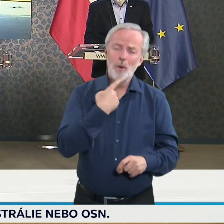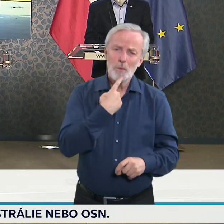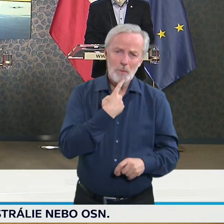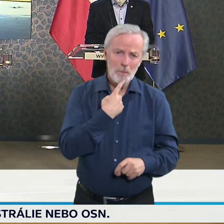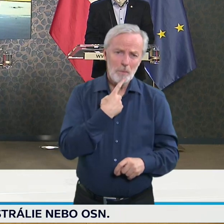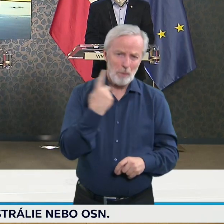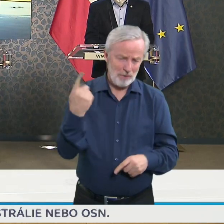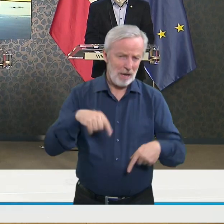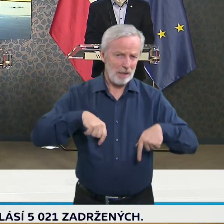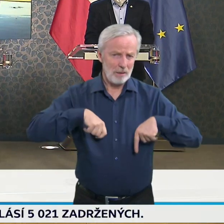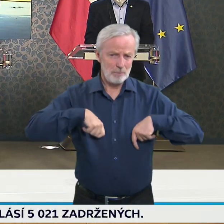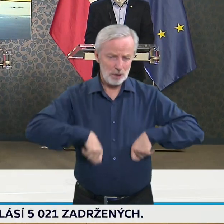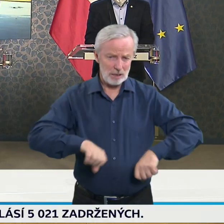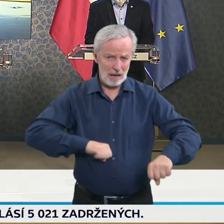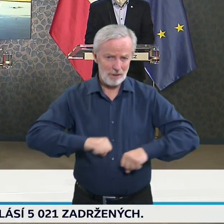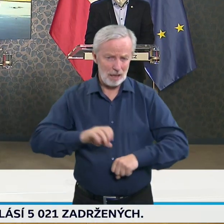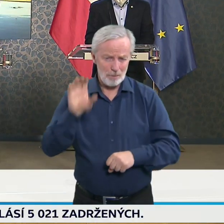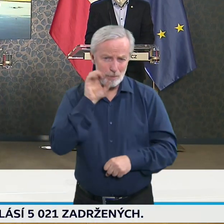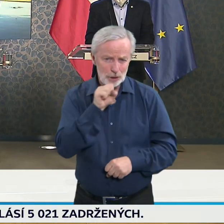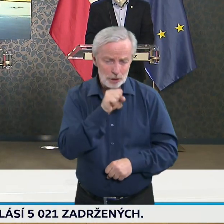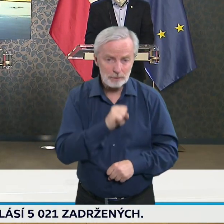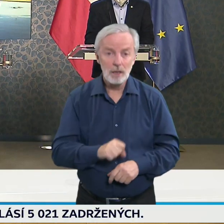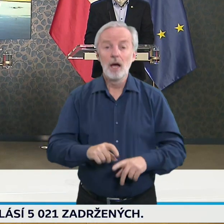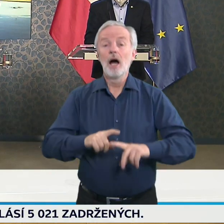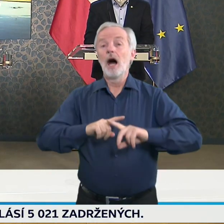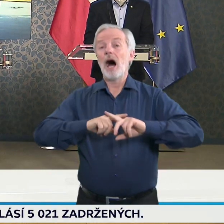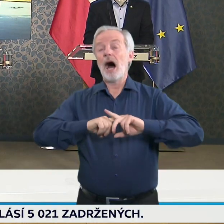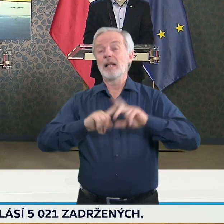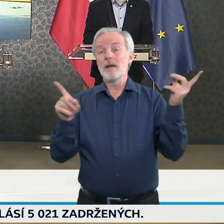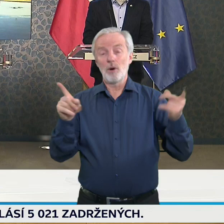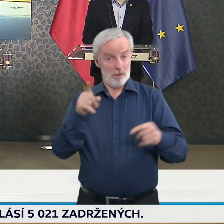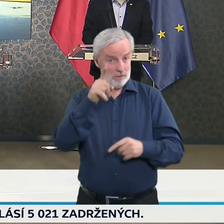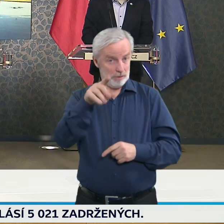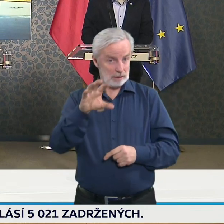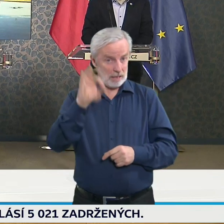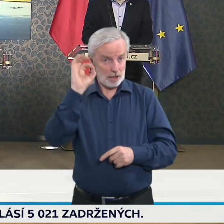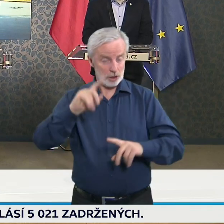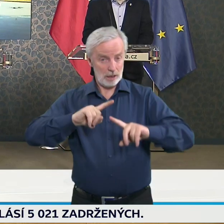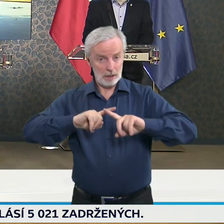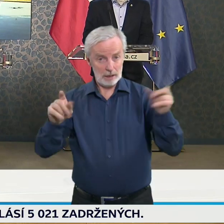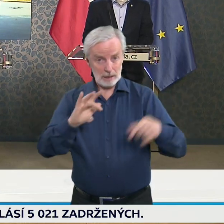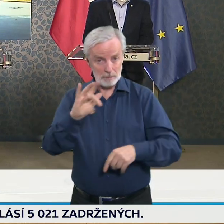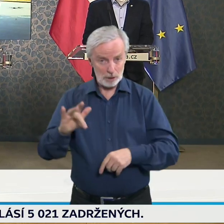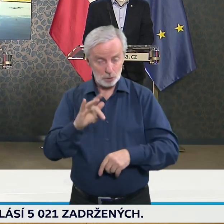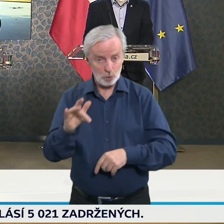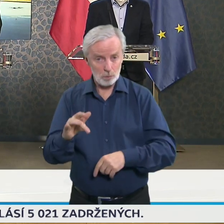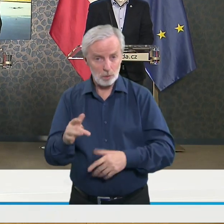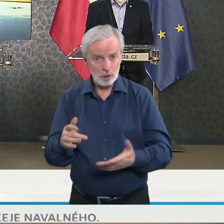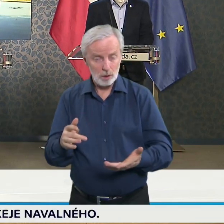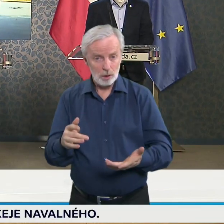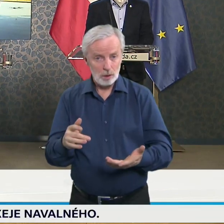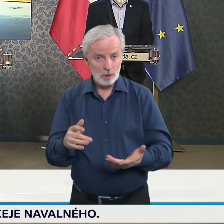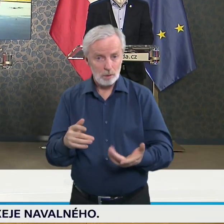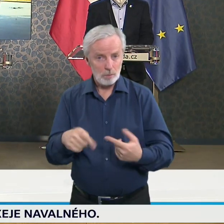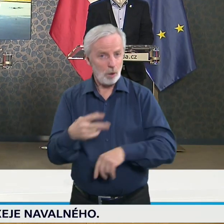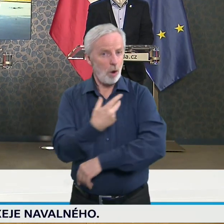premiér, nebo vlastně kromě toho, že jste našli jiné místo, kdyby mělo být to vakcinační centrum, co přesně pro